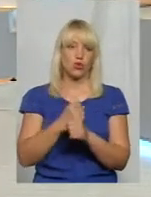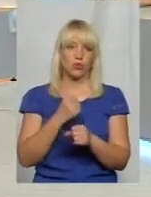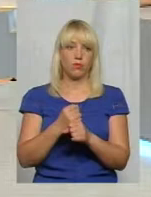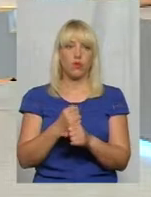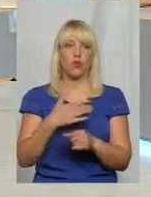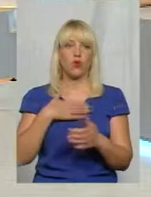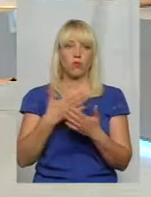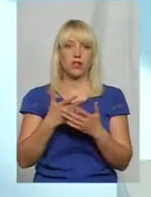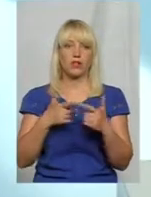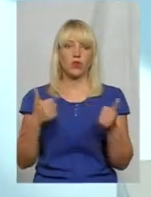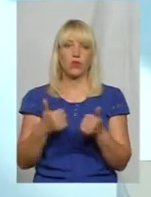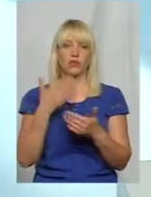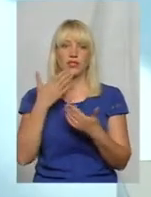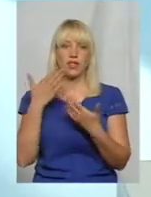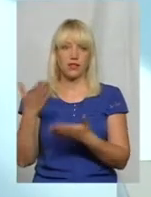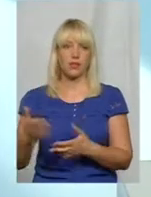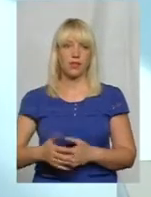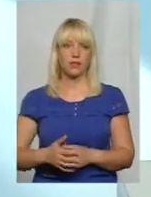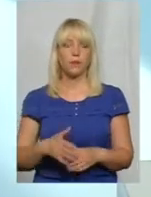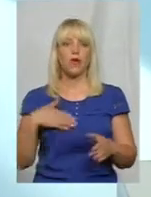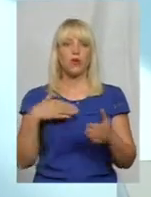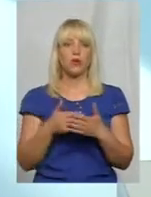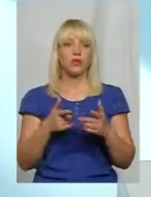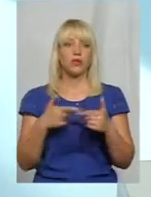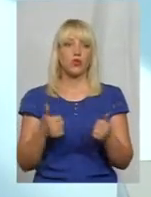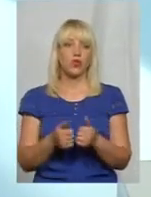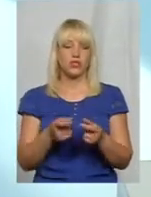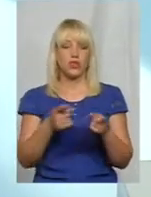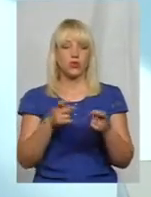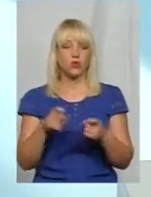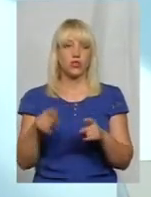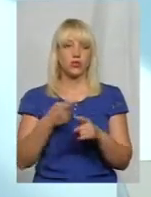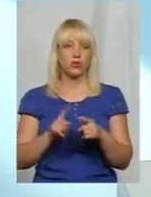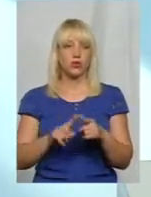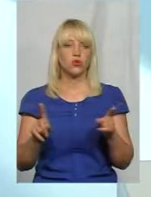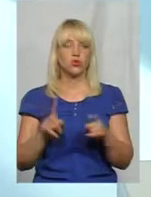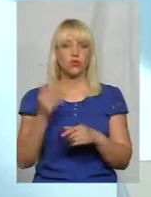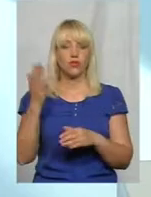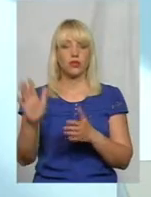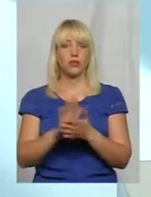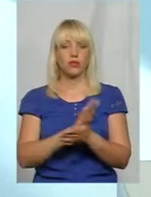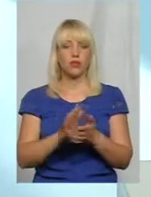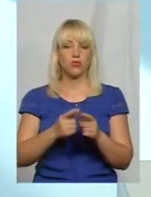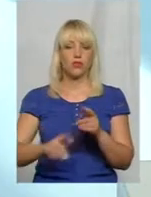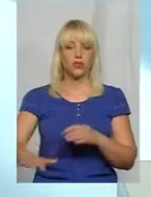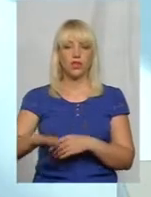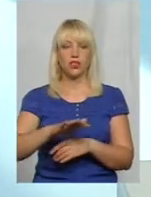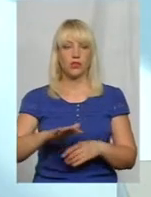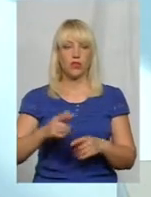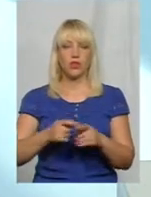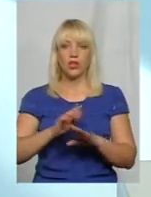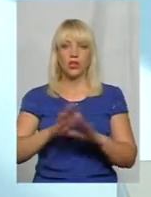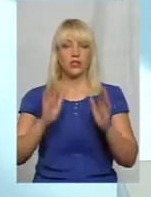громадські організації? Громадські організації, в принципі, долучаються до того, що вони прибирають цю територію. Вони не тільки